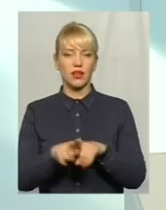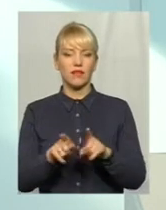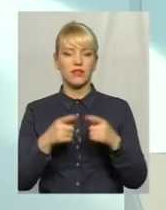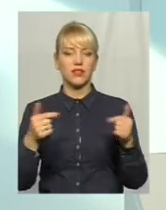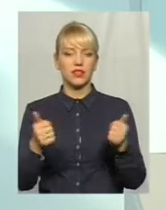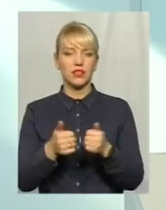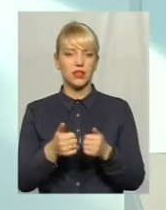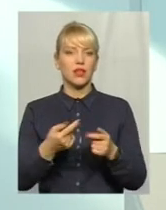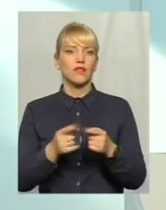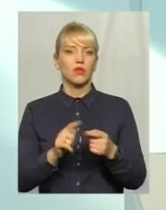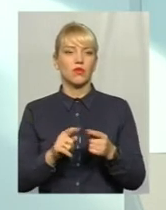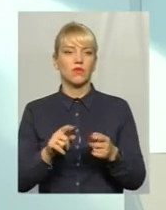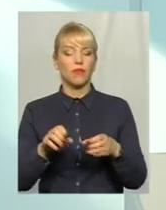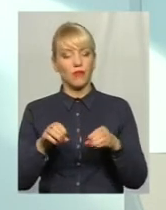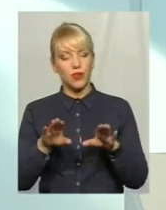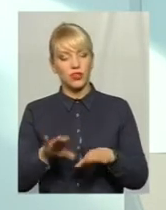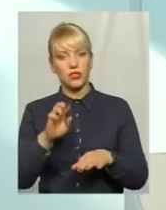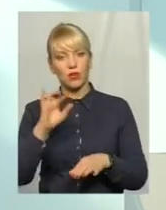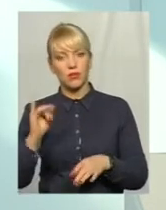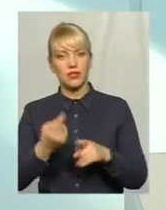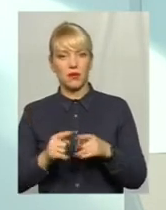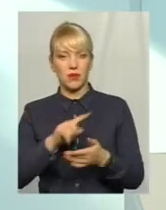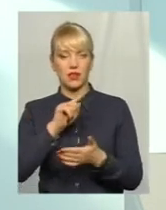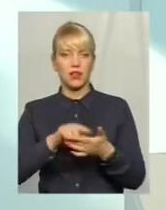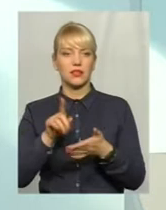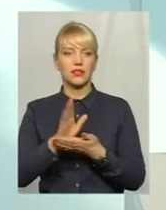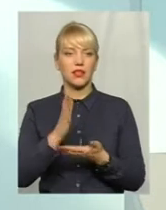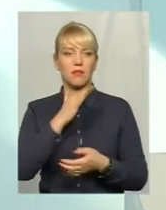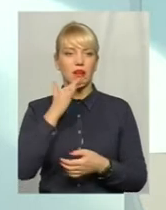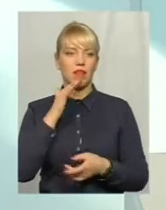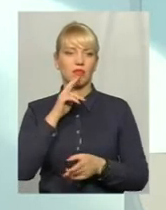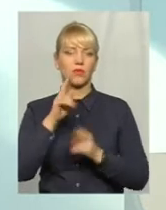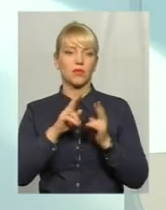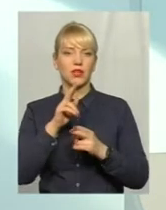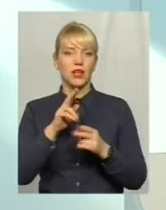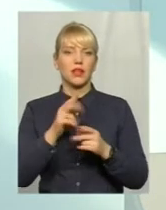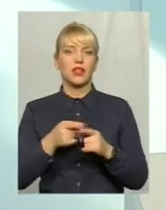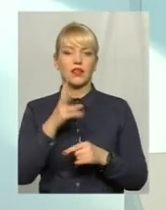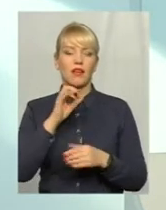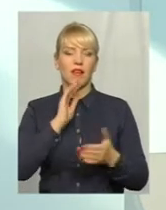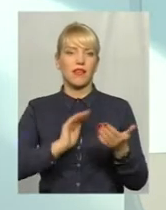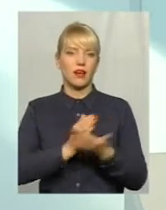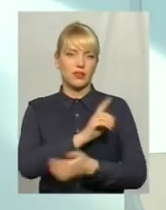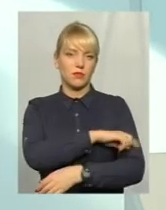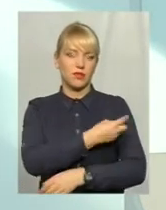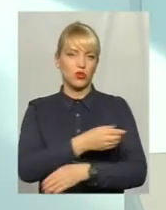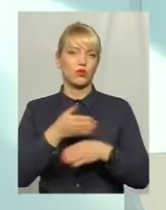воно б вирішило це питання. Крім того, є дуже багато нарікань на якість медичної допомоги, на